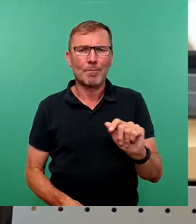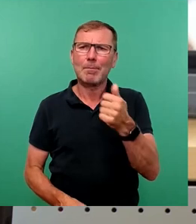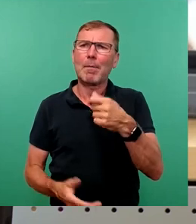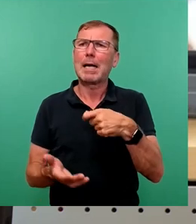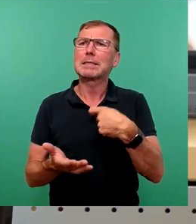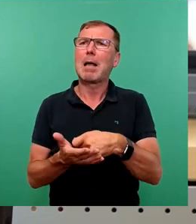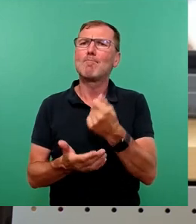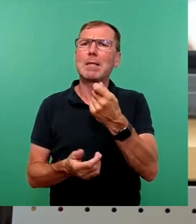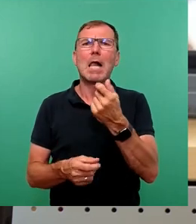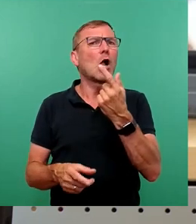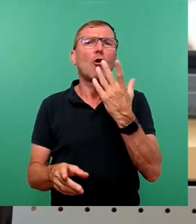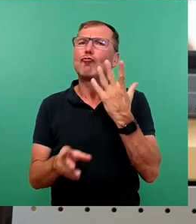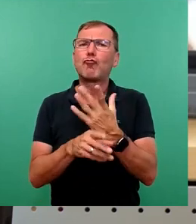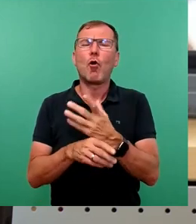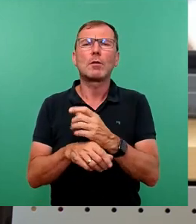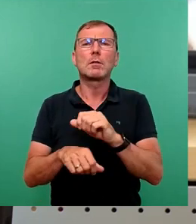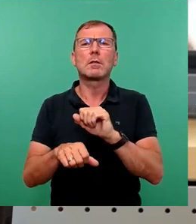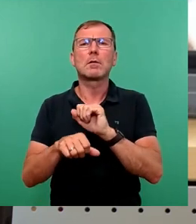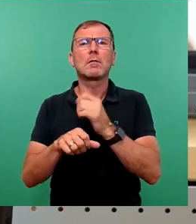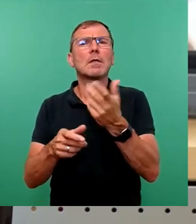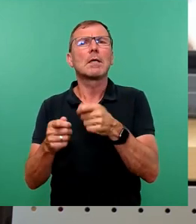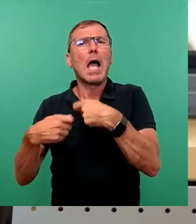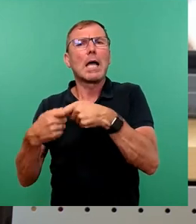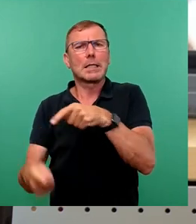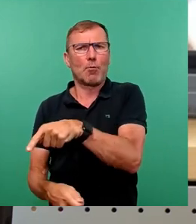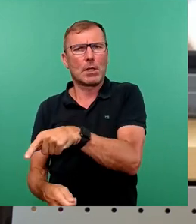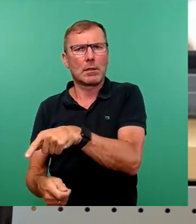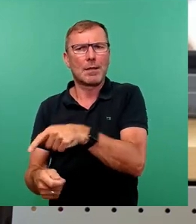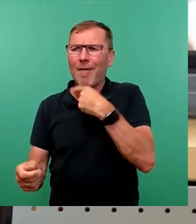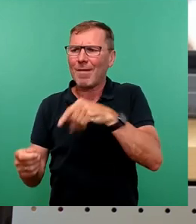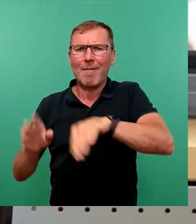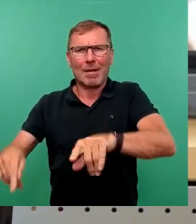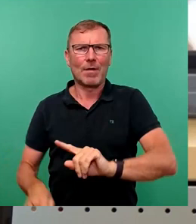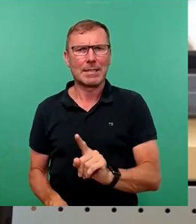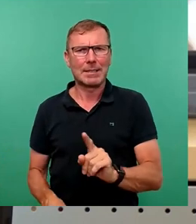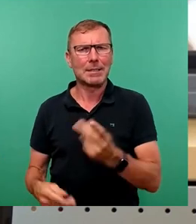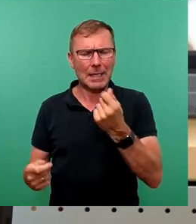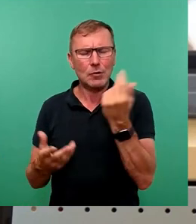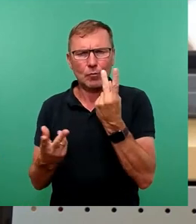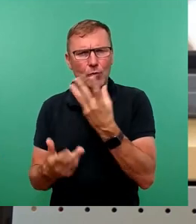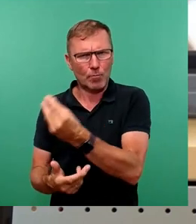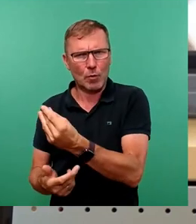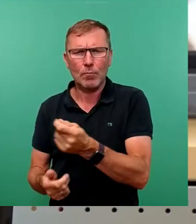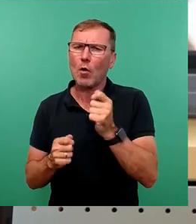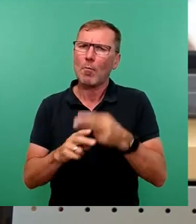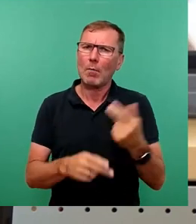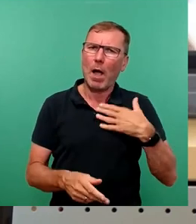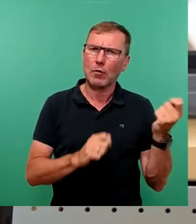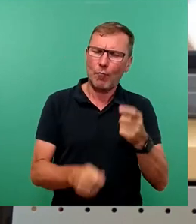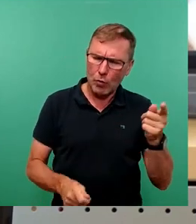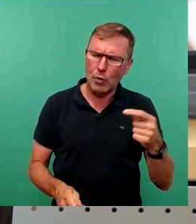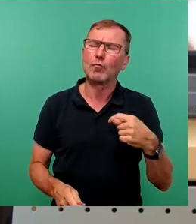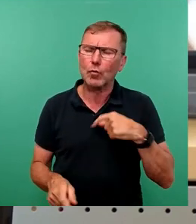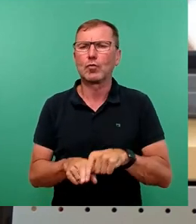gebunden sind und deswegen dort nicht viel wegfällt. Und wir haben uns dann verständigt, beziehungsweise der Oberbürgermeister hat vorgeschlagen und wir haben dem zugestimmt,